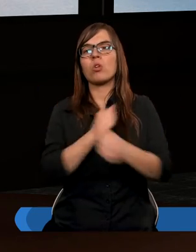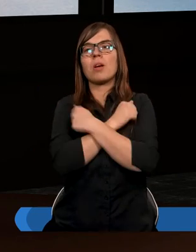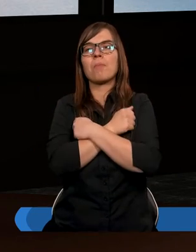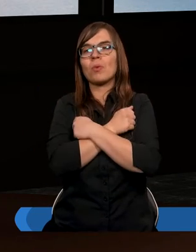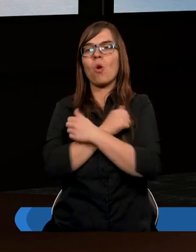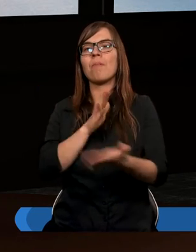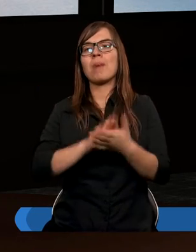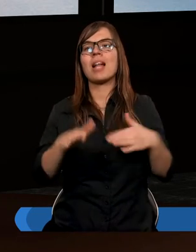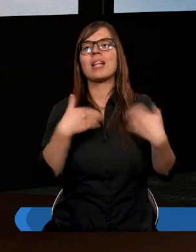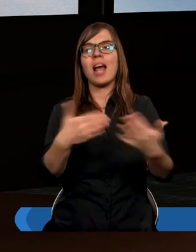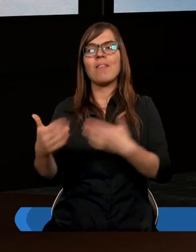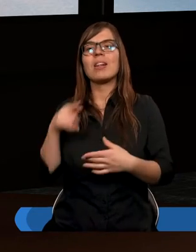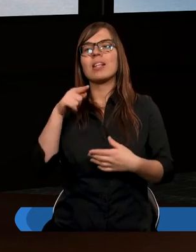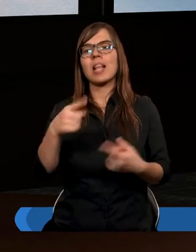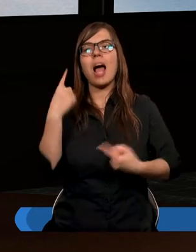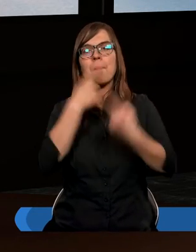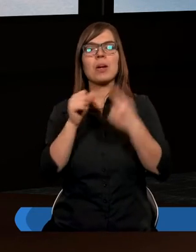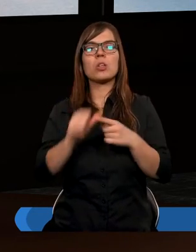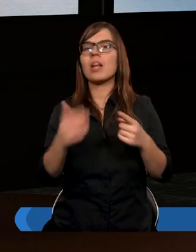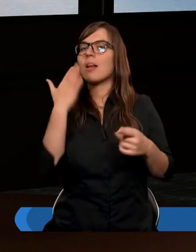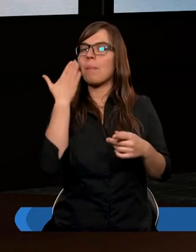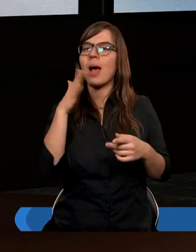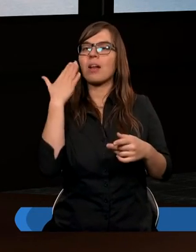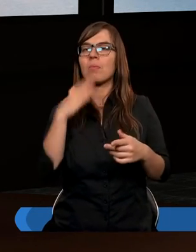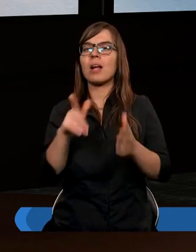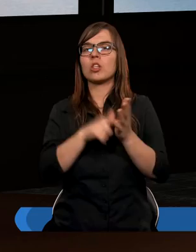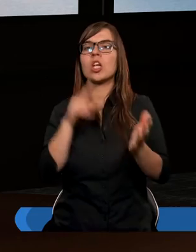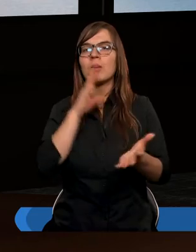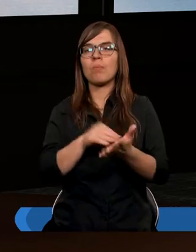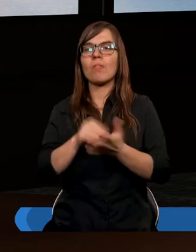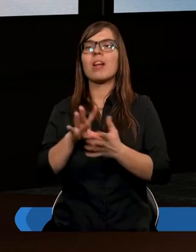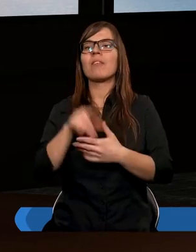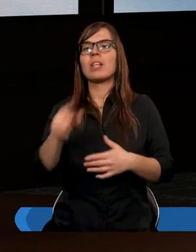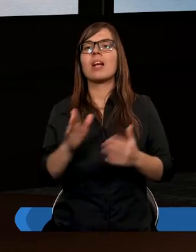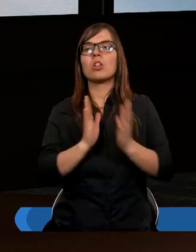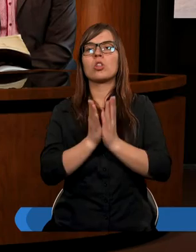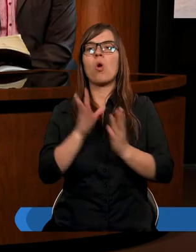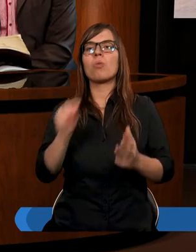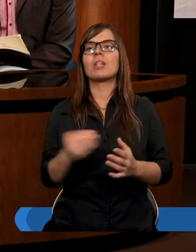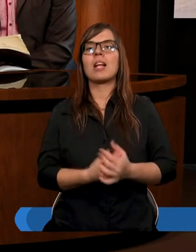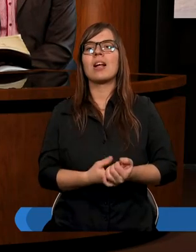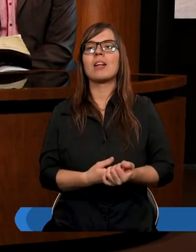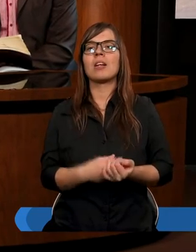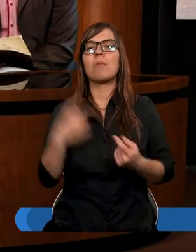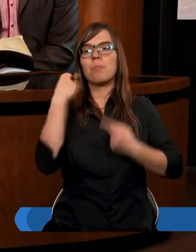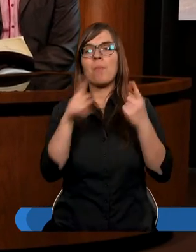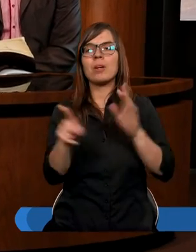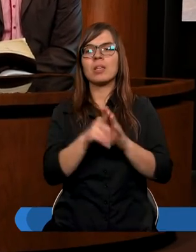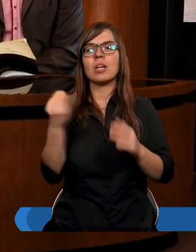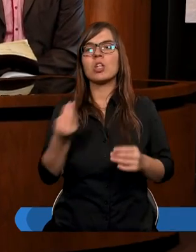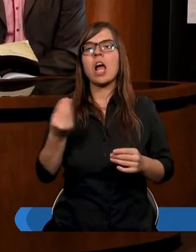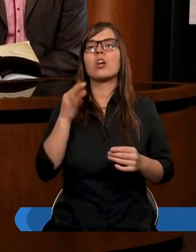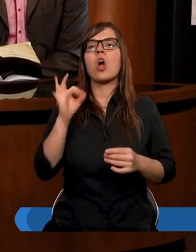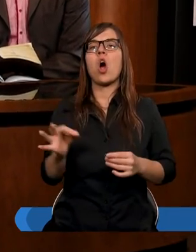miłować bez dawania ta myśl jest bardzo często powtarzana w tej książce pomyślmy też jeszcze